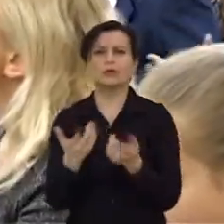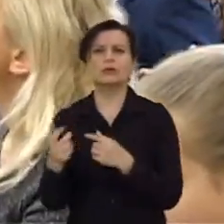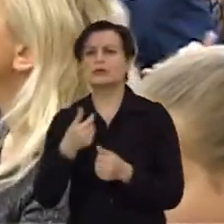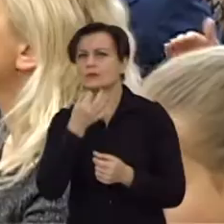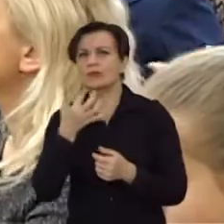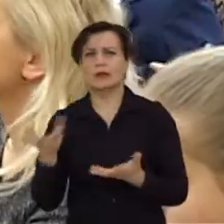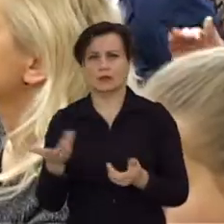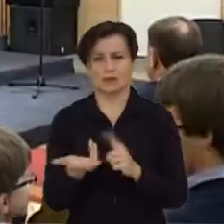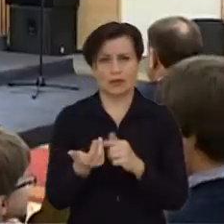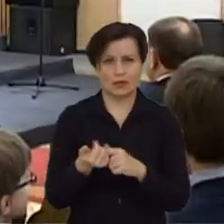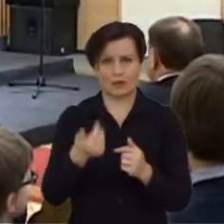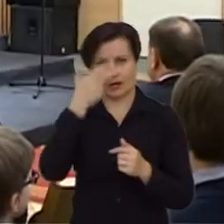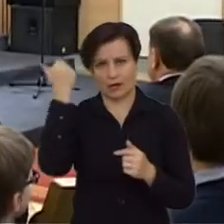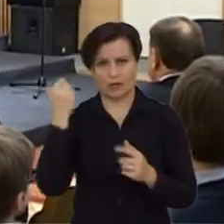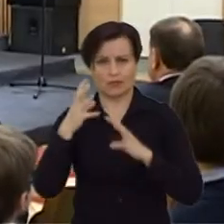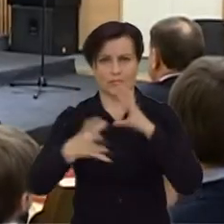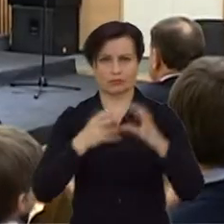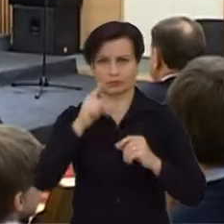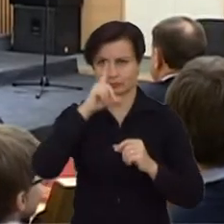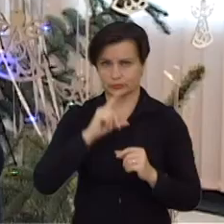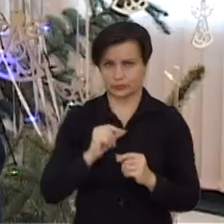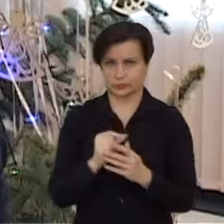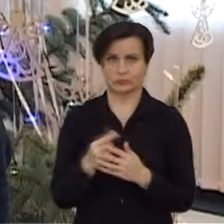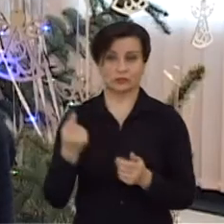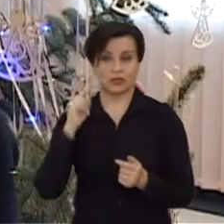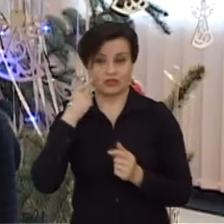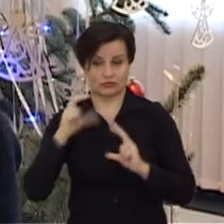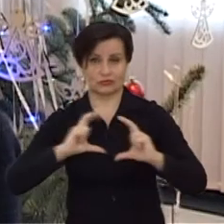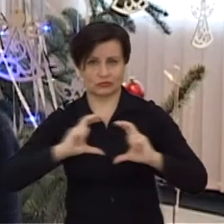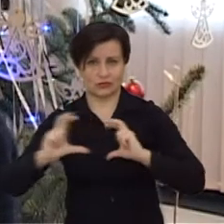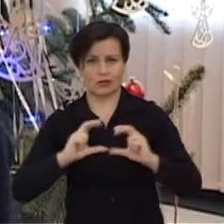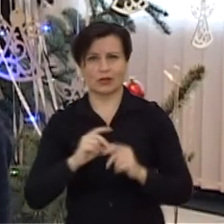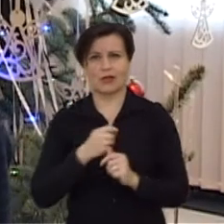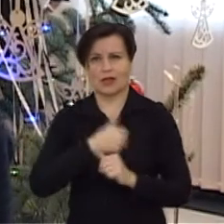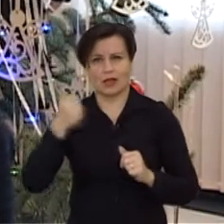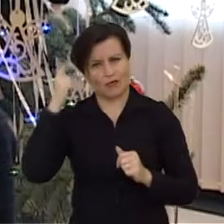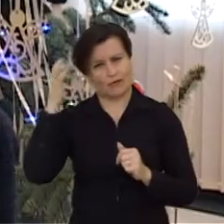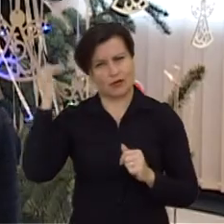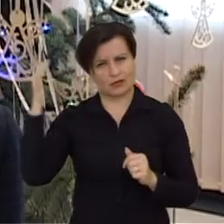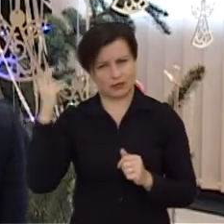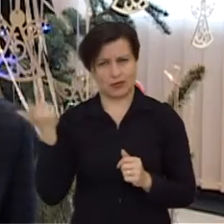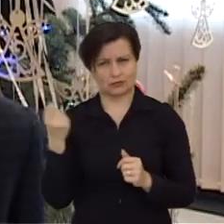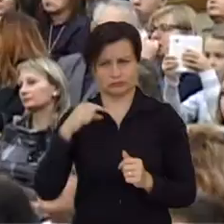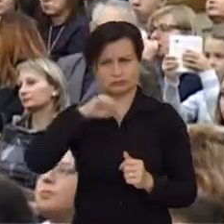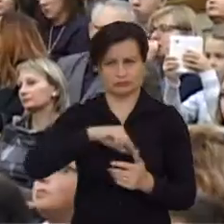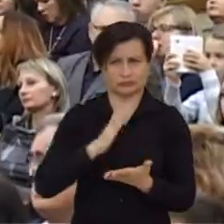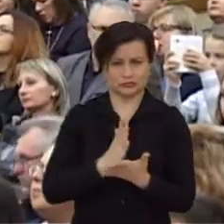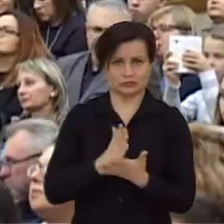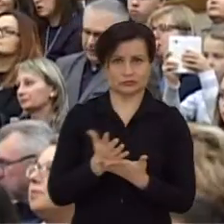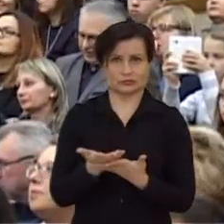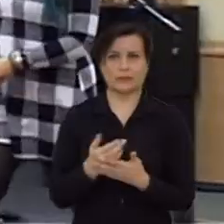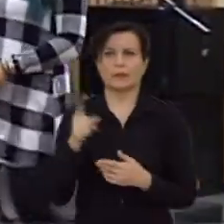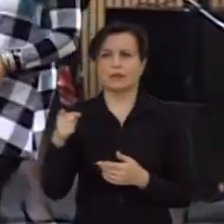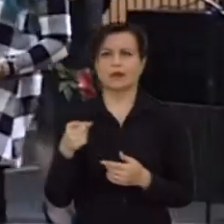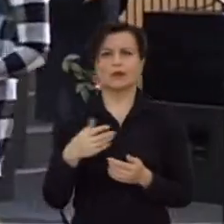Matematika, Lietuvio ir pasaulio pažinimas. Gal tiesiog, kaip žydis šakmatais, tada fantaziją gerą turi. Kokie tavo